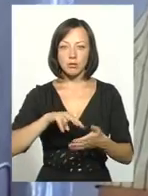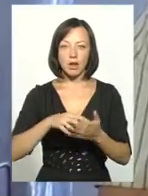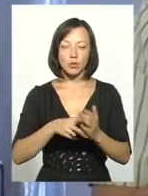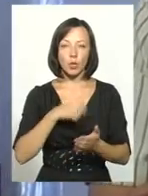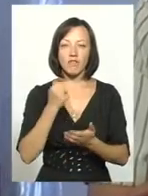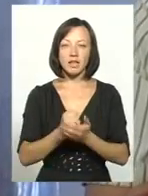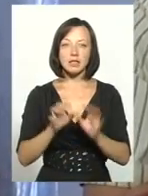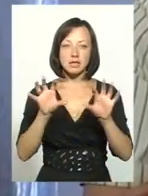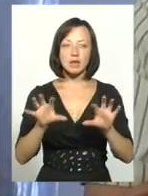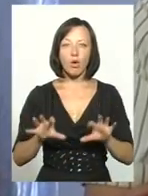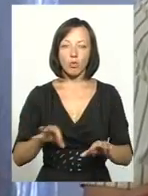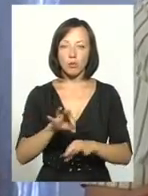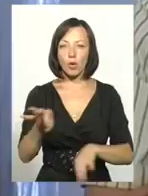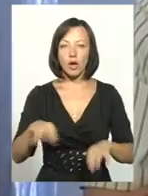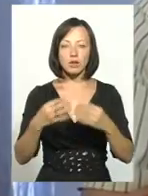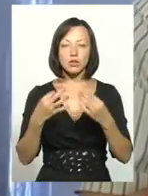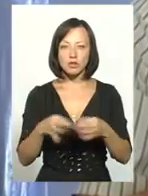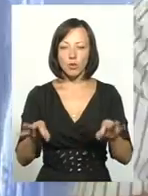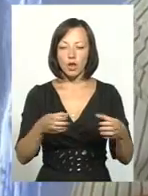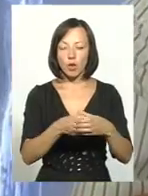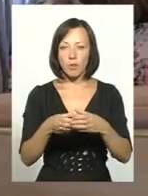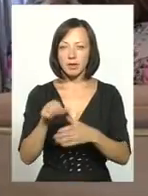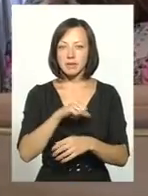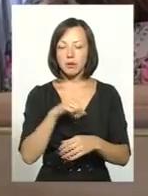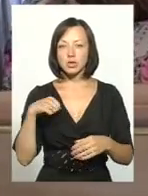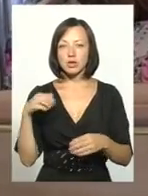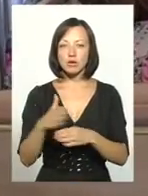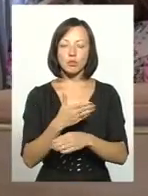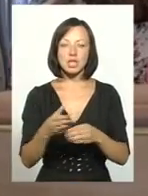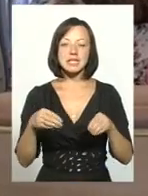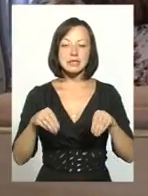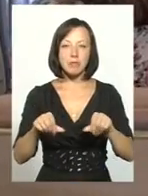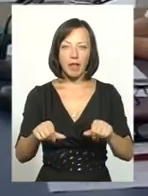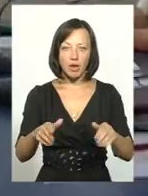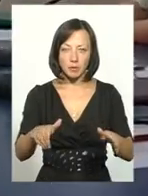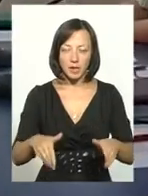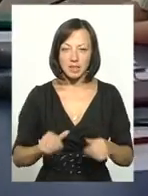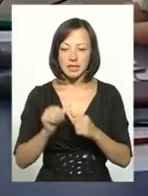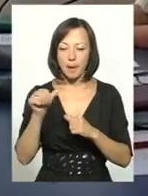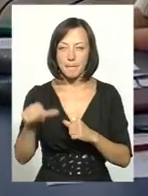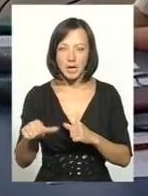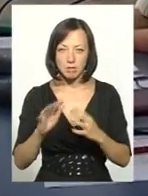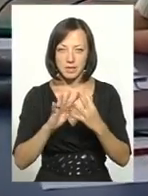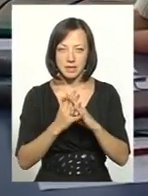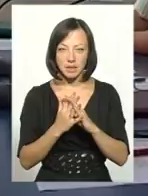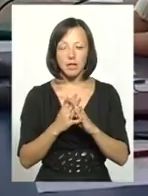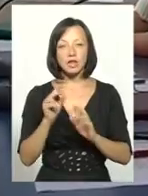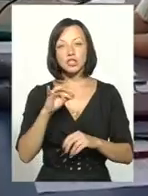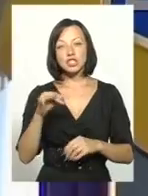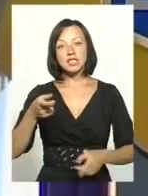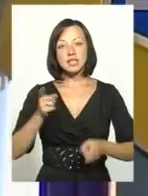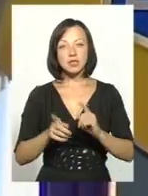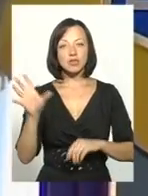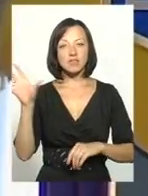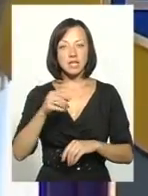ухвалити законопроект, який дозволить громадам самостійно розпоряджатися земельними ділянками за межами населених пунктів. Та чи дійсно усе